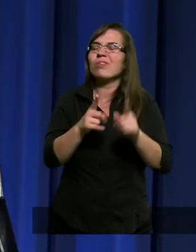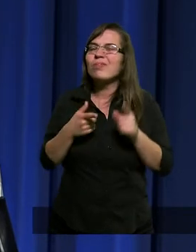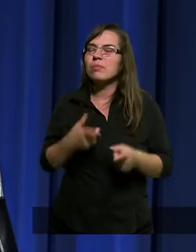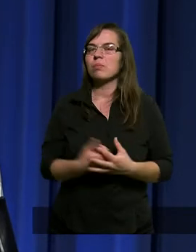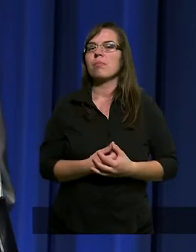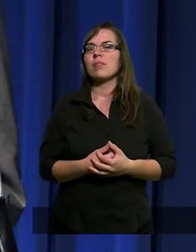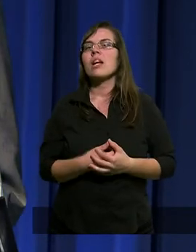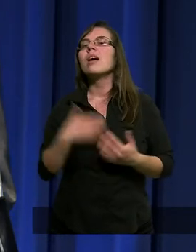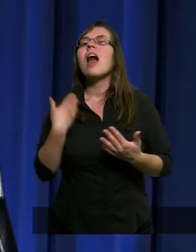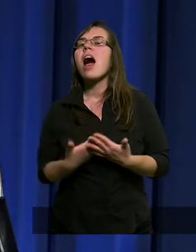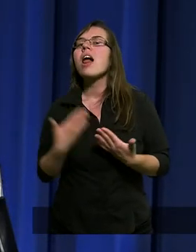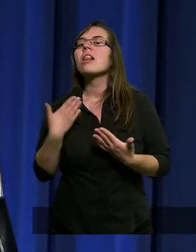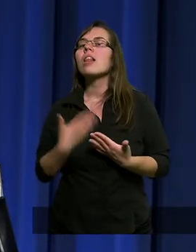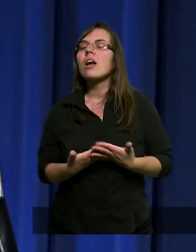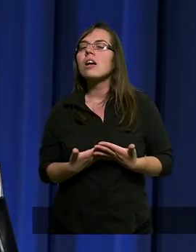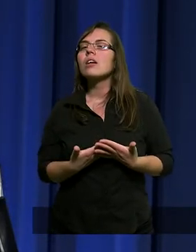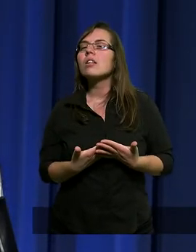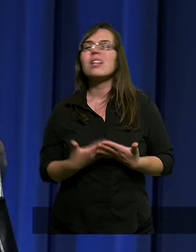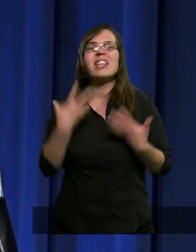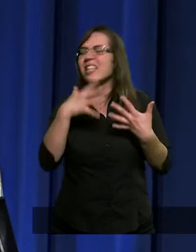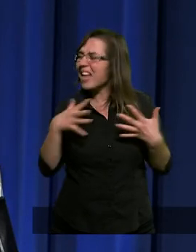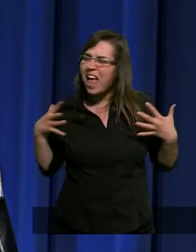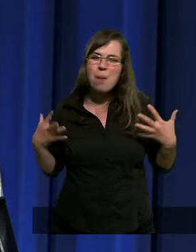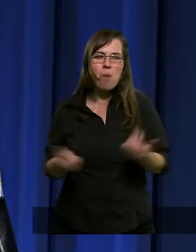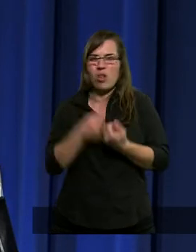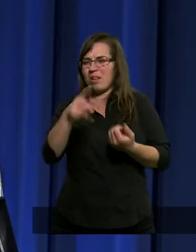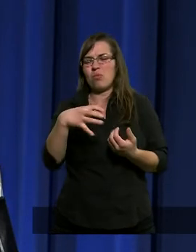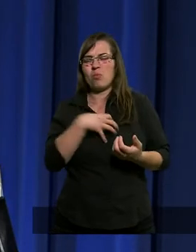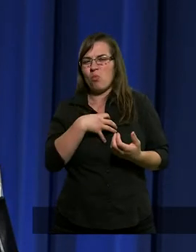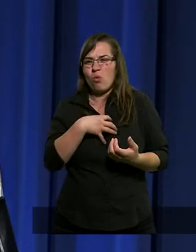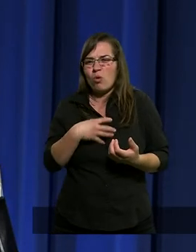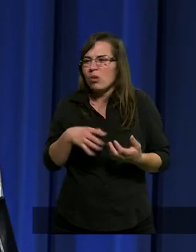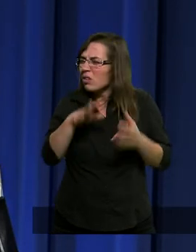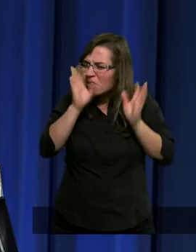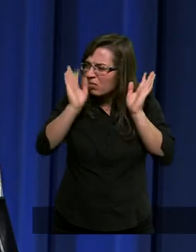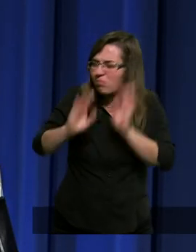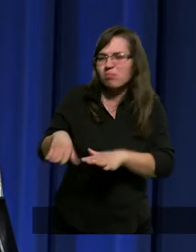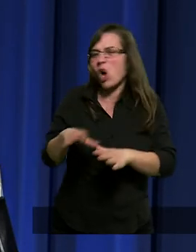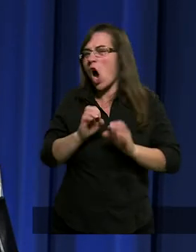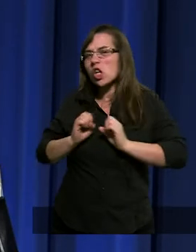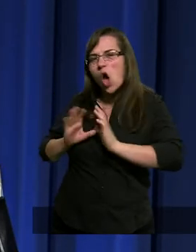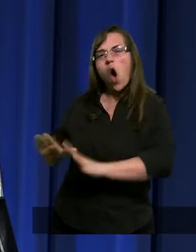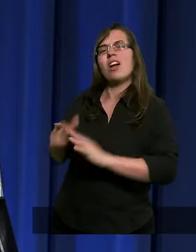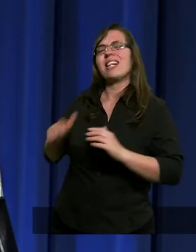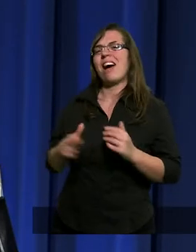I dlatego nie podejmuj tego boju. Zrezygnuj z tego.